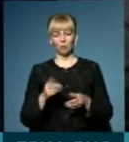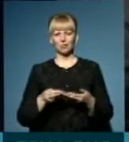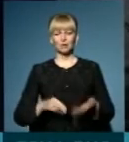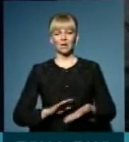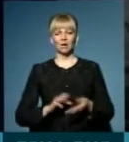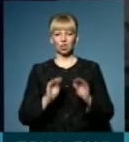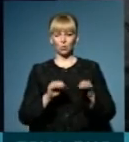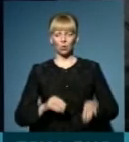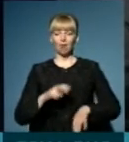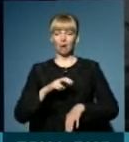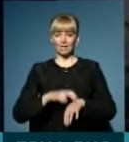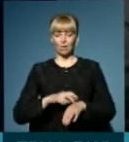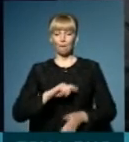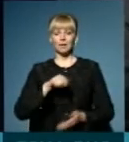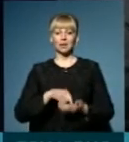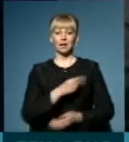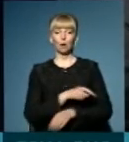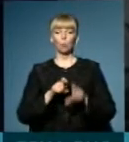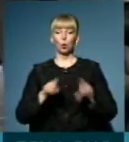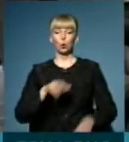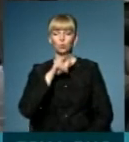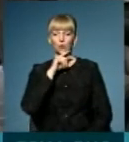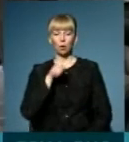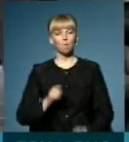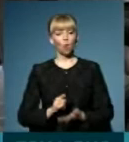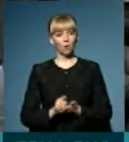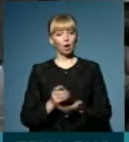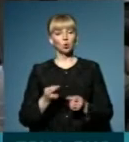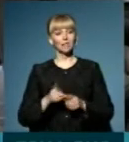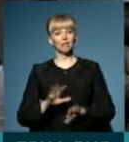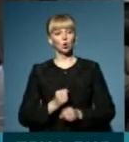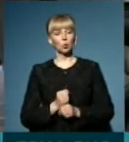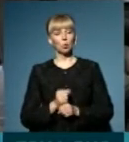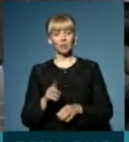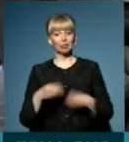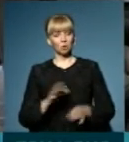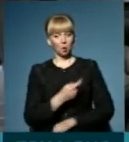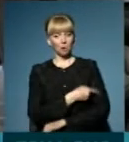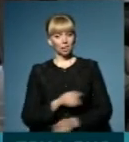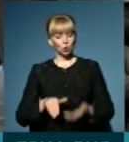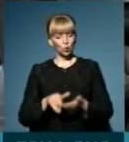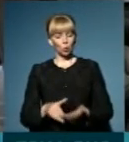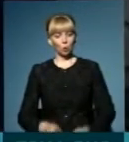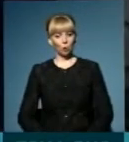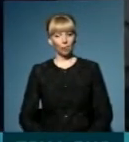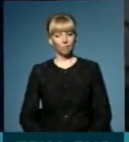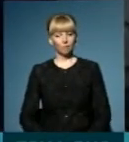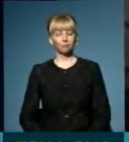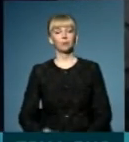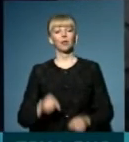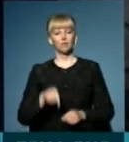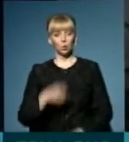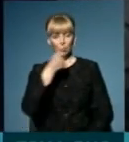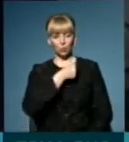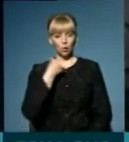декларацію з лікарем міської приклініки в Чернівцях. Ви сказали, повинні, якщо вони цього не зроблять і не нададуть медичну допомогу? В цьому